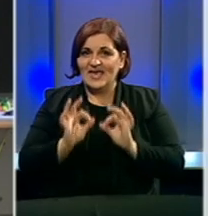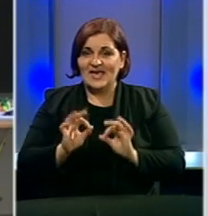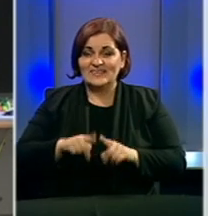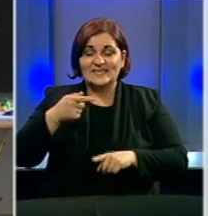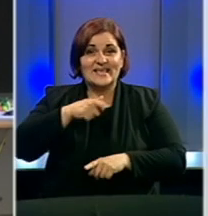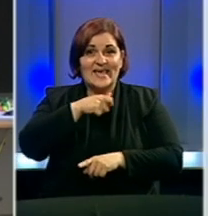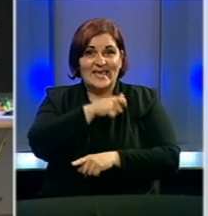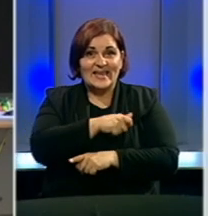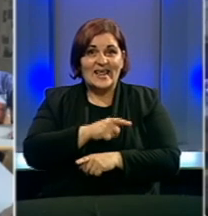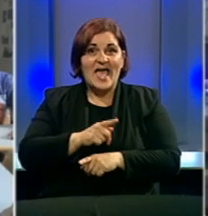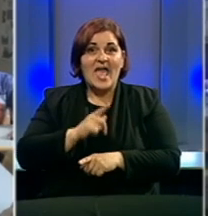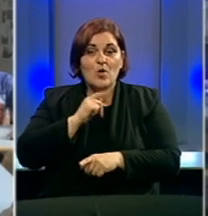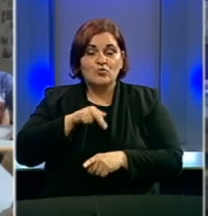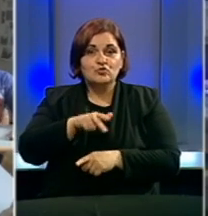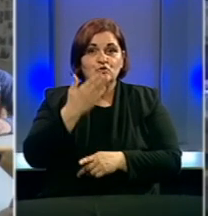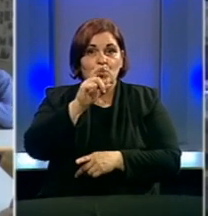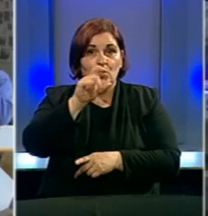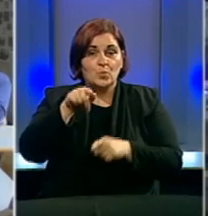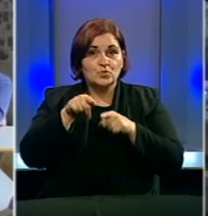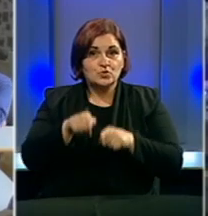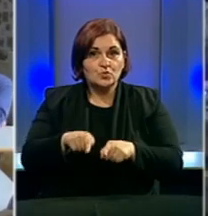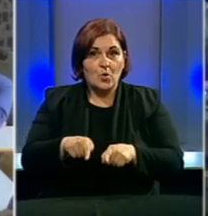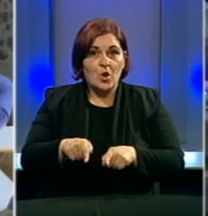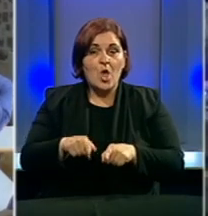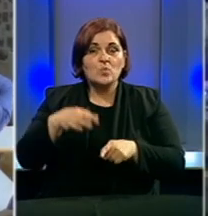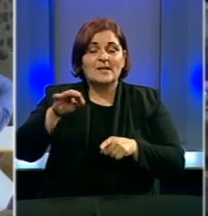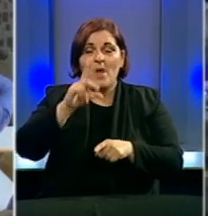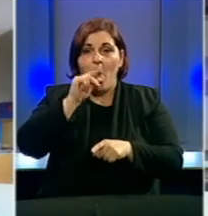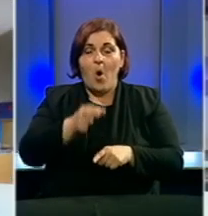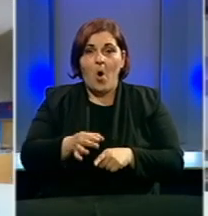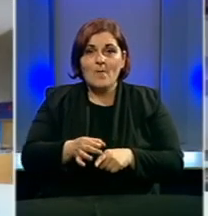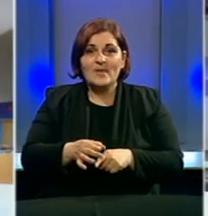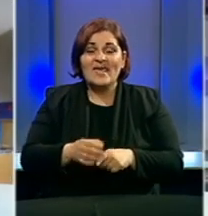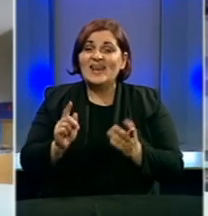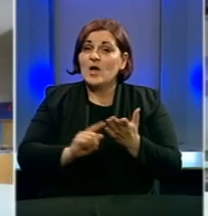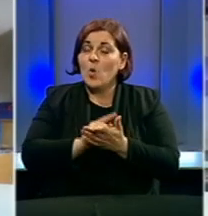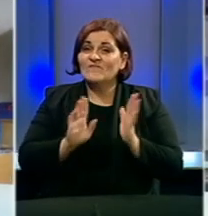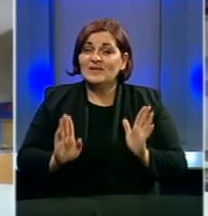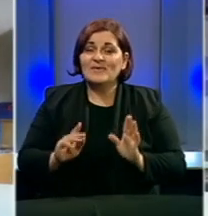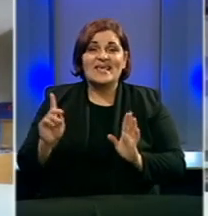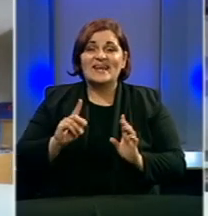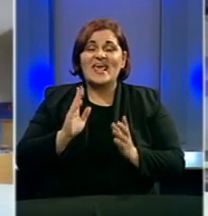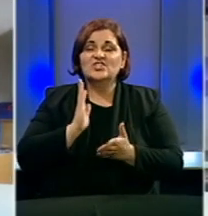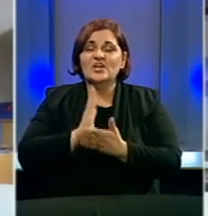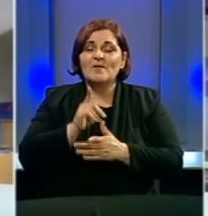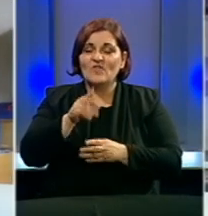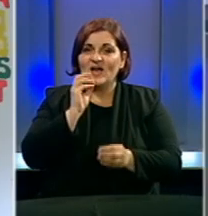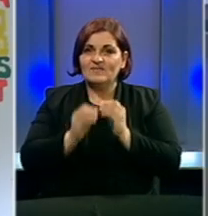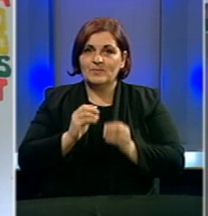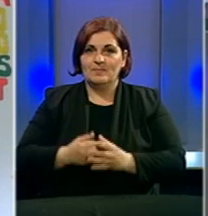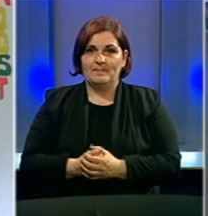sljedeće generacije koje će nastavu pohađati u područnim školama u Srebreničkoj opštini, bar za neko vrijeme, neće imati ovakvih problema.